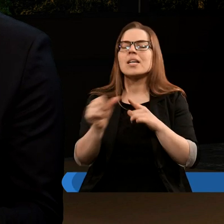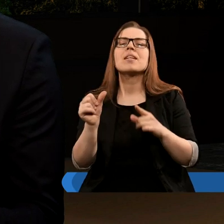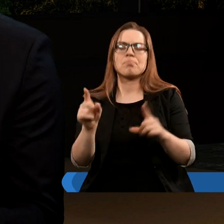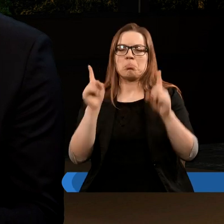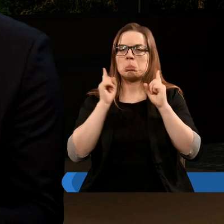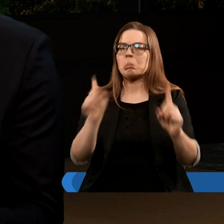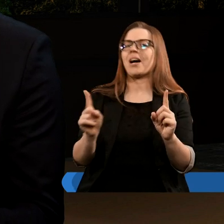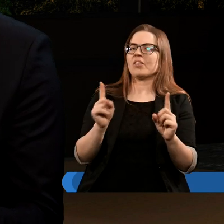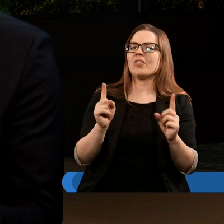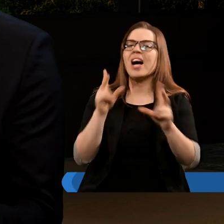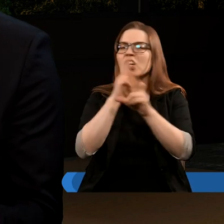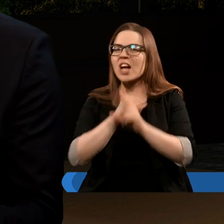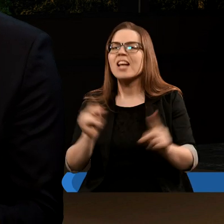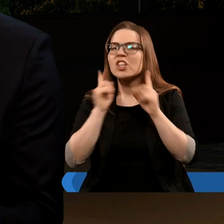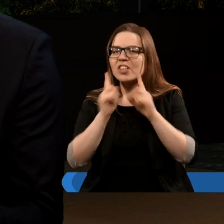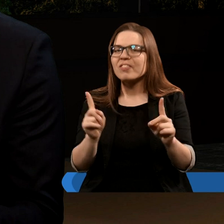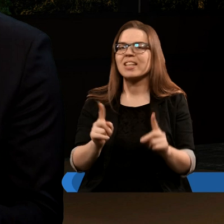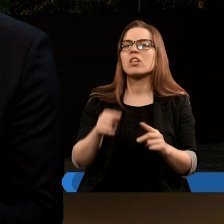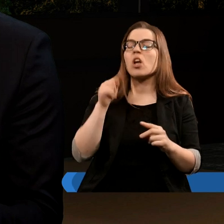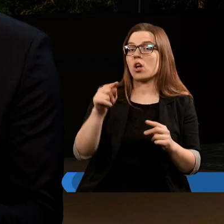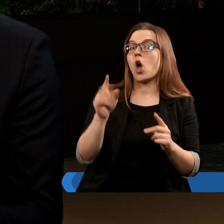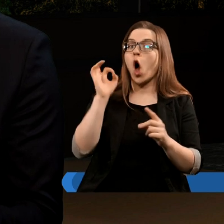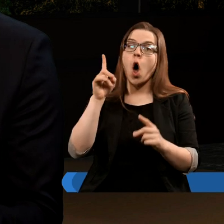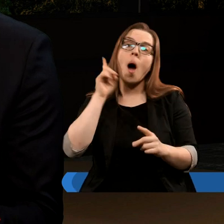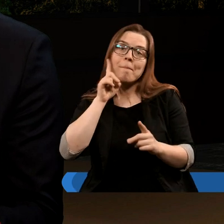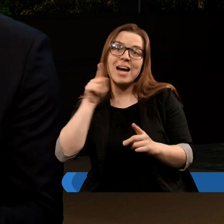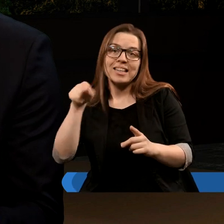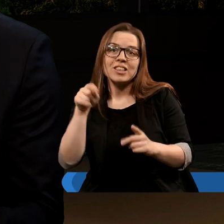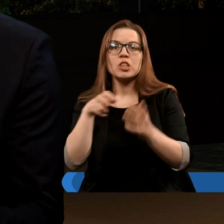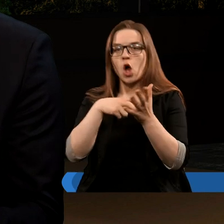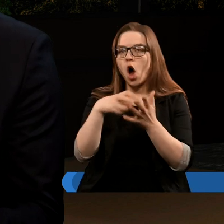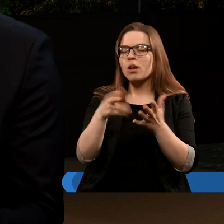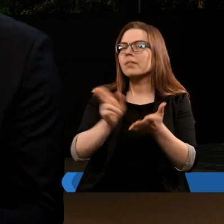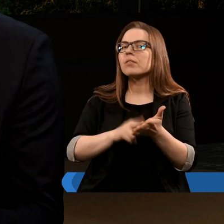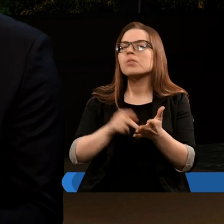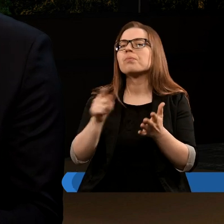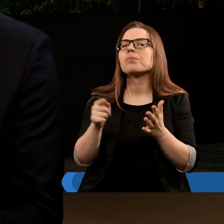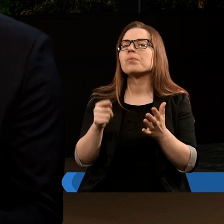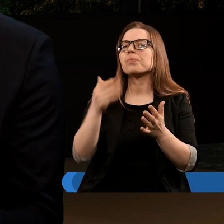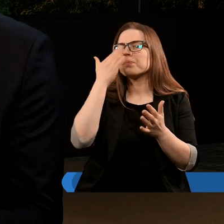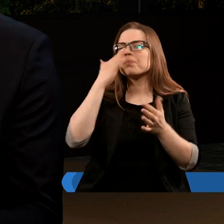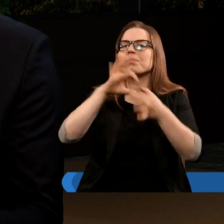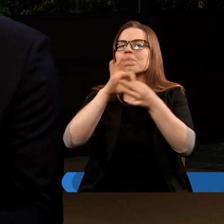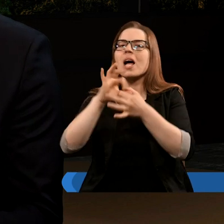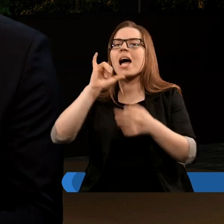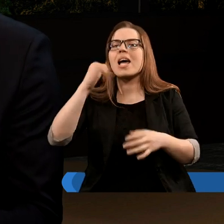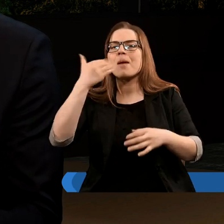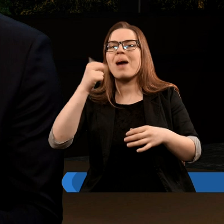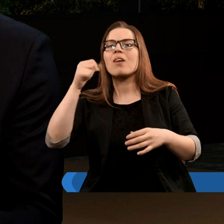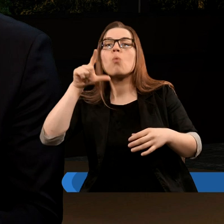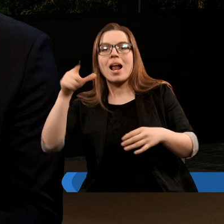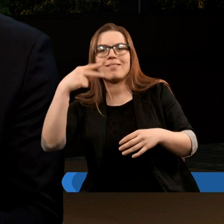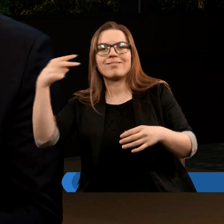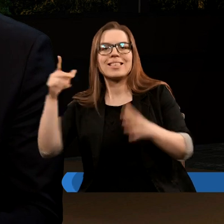prawdziwa rzeczywistość. Ta rzeczywistość, jeśli chodzi o mężczyznę, który się urodzi, dotyczy Immanuela, czyli